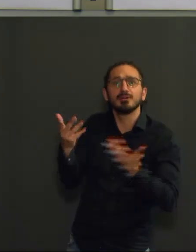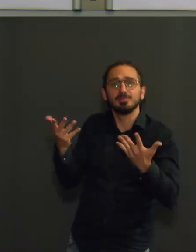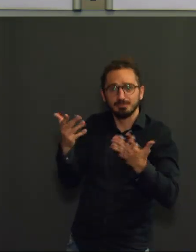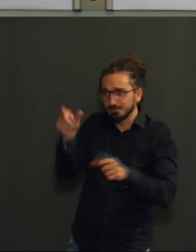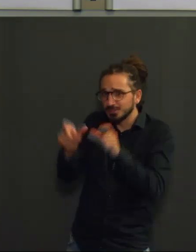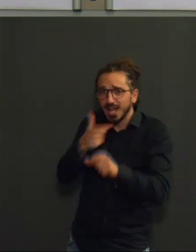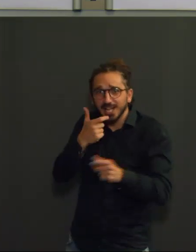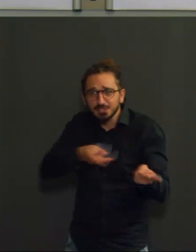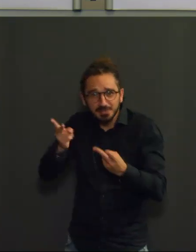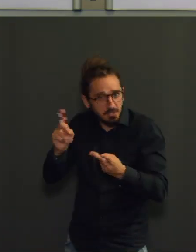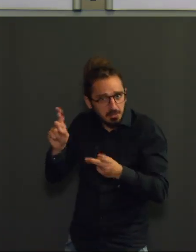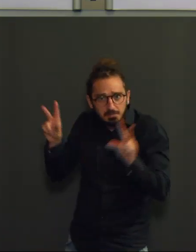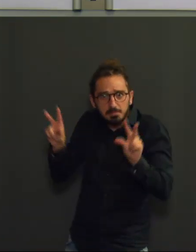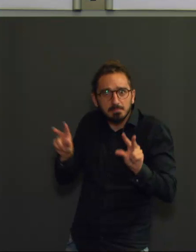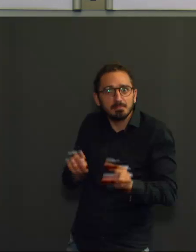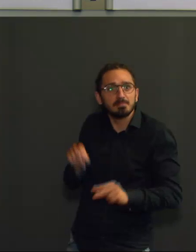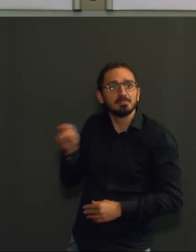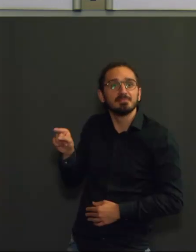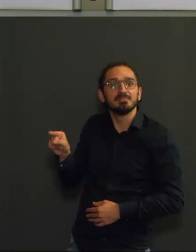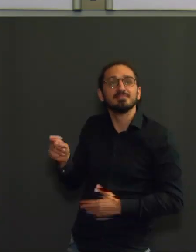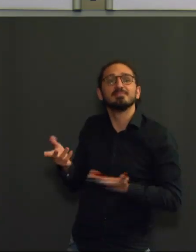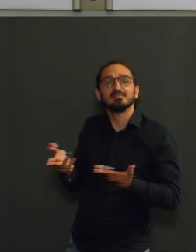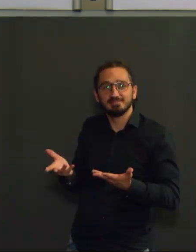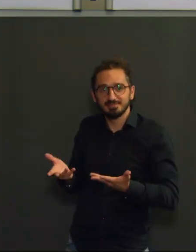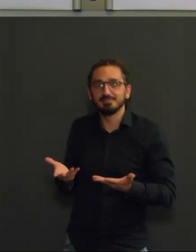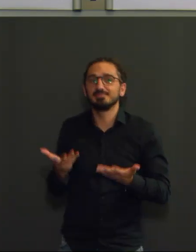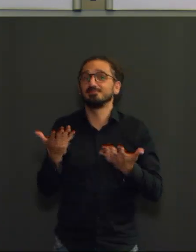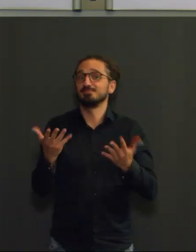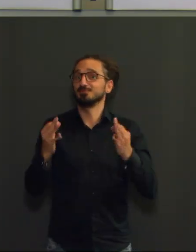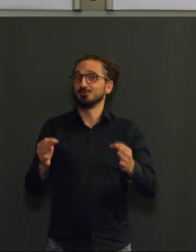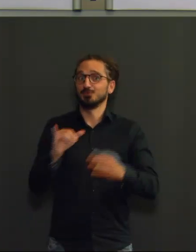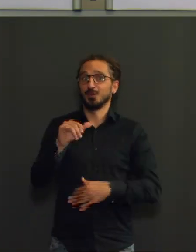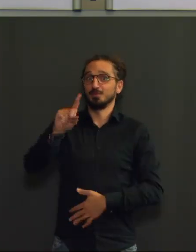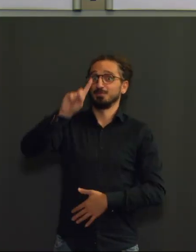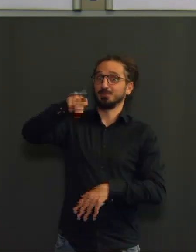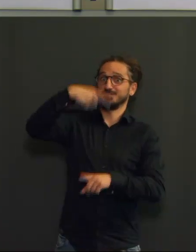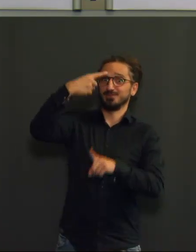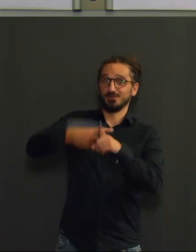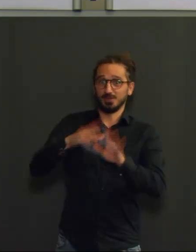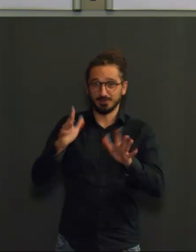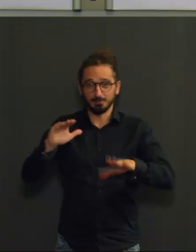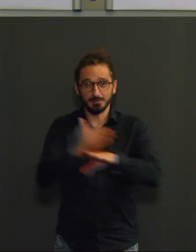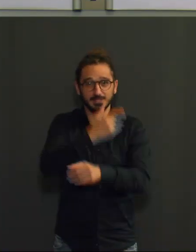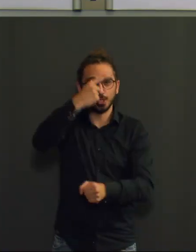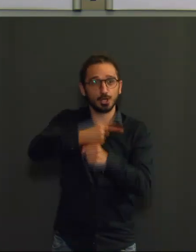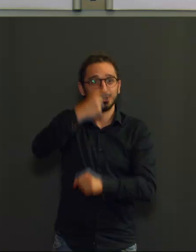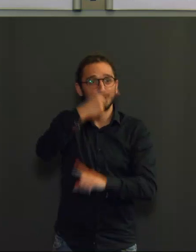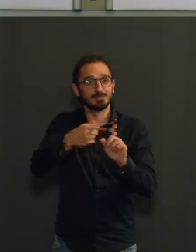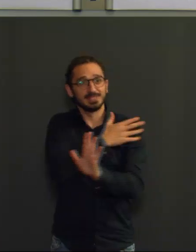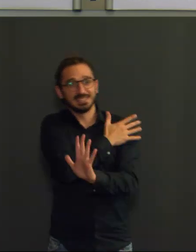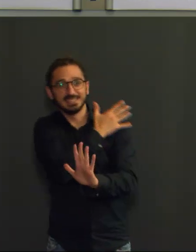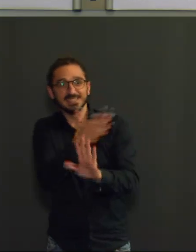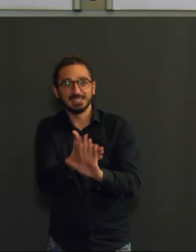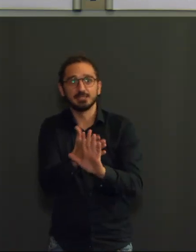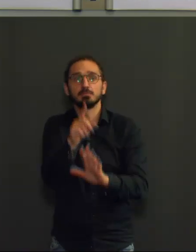Si bien que pour la première fois depuis le début de la pandémie, exception faite de la dernière semaine de